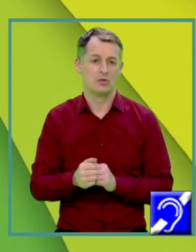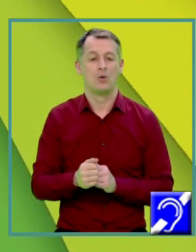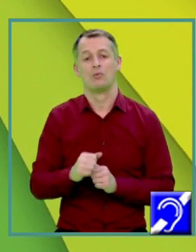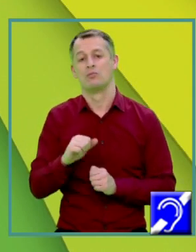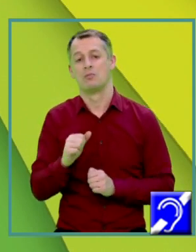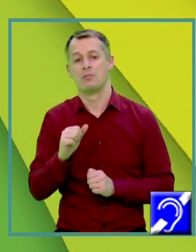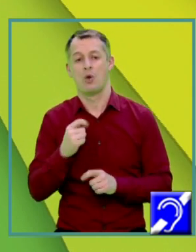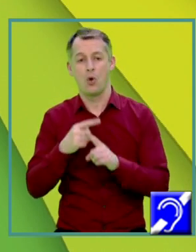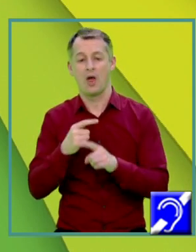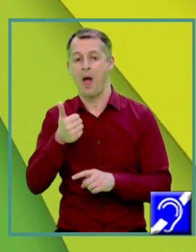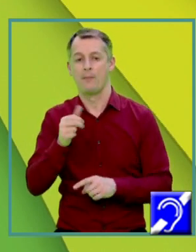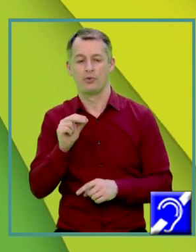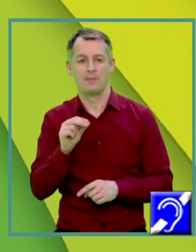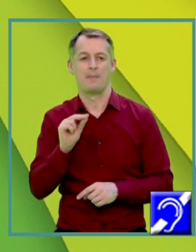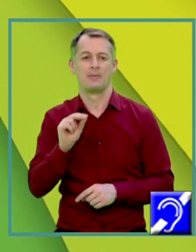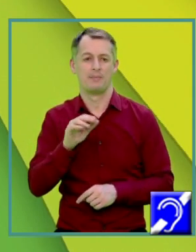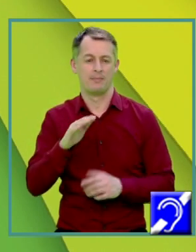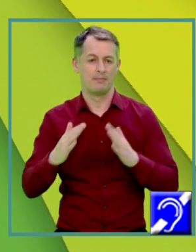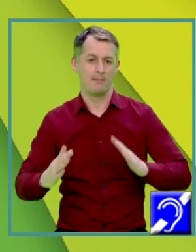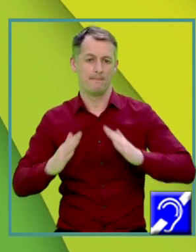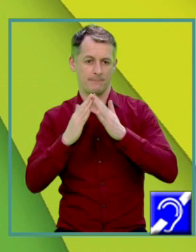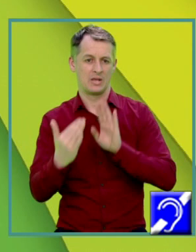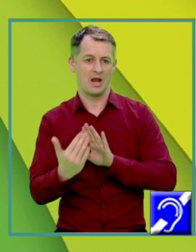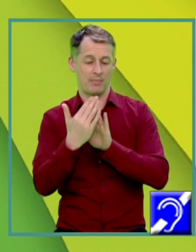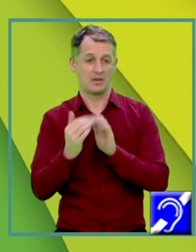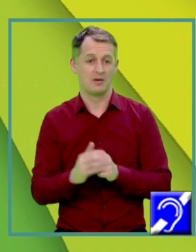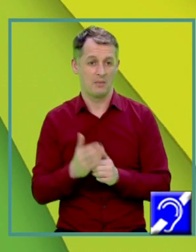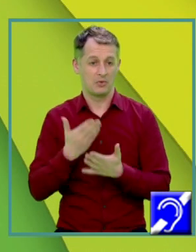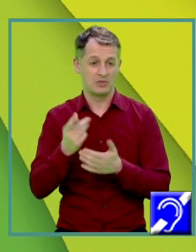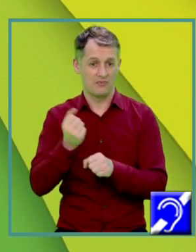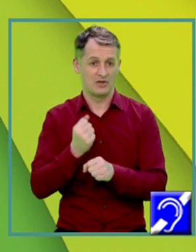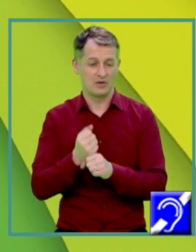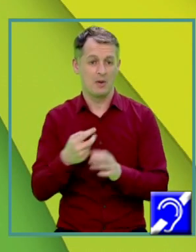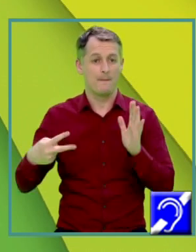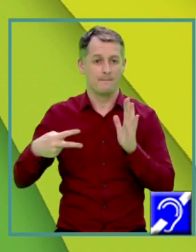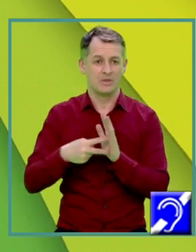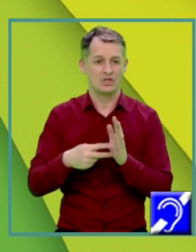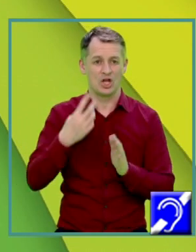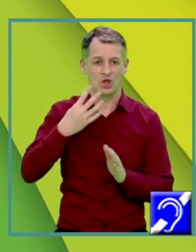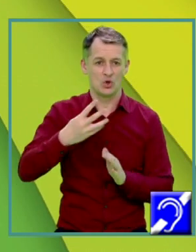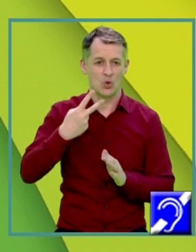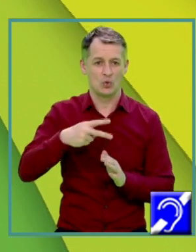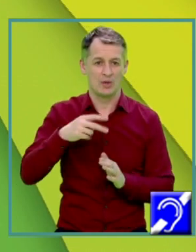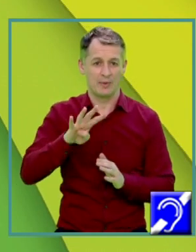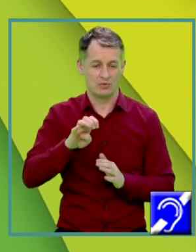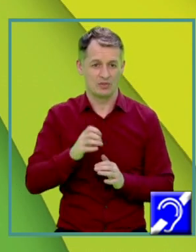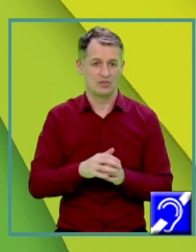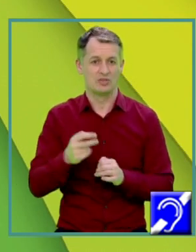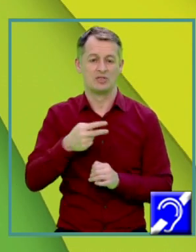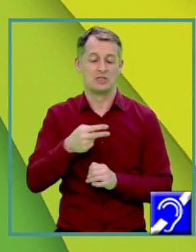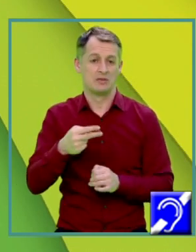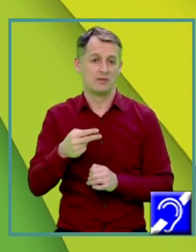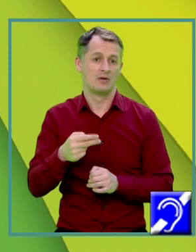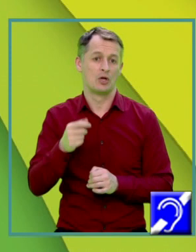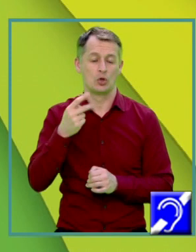Pentru a afla apotema piramidei Efectuăm împărțirea dintre 240 și 24 Pentru că noi